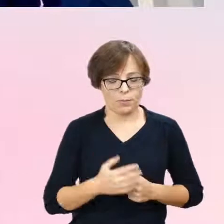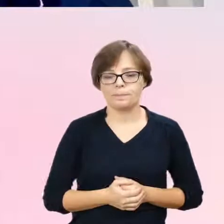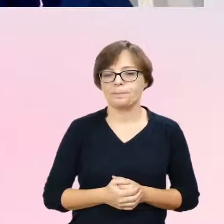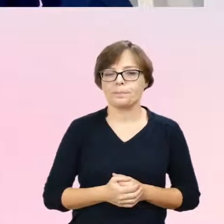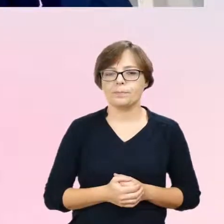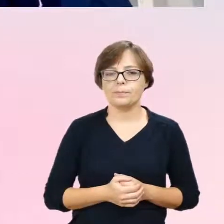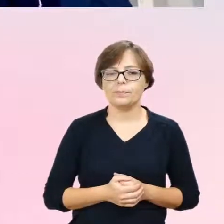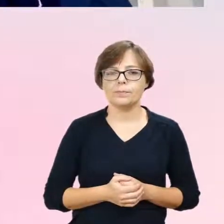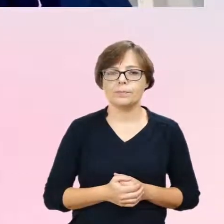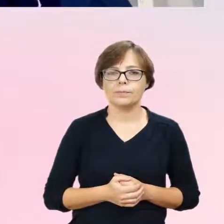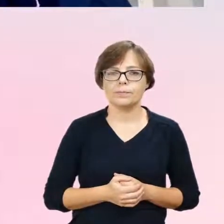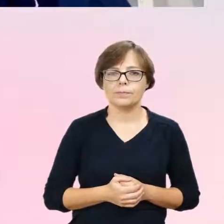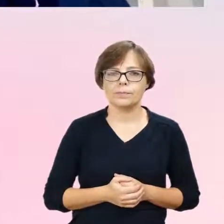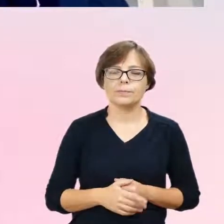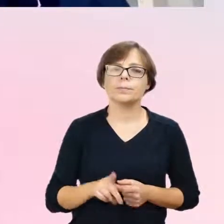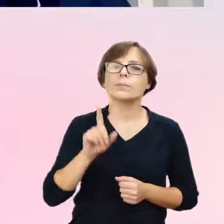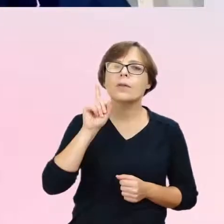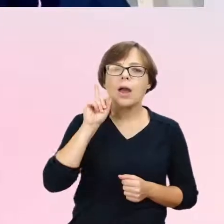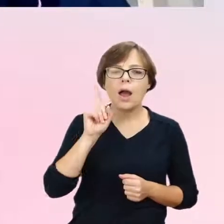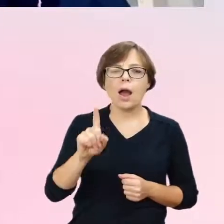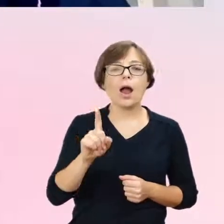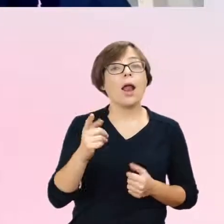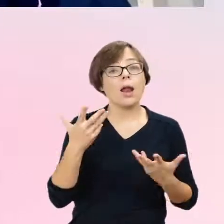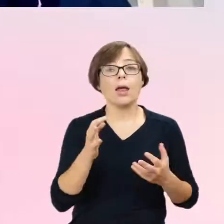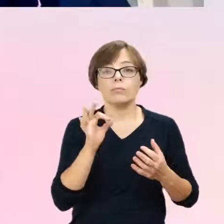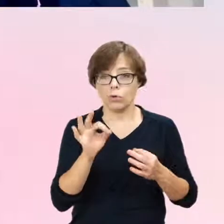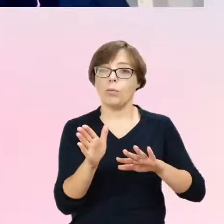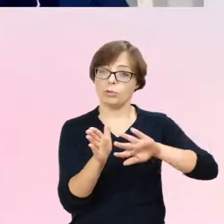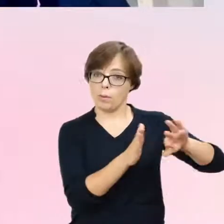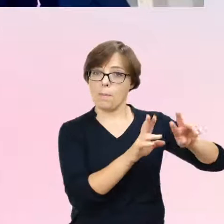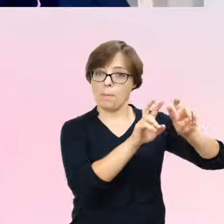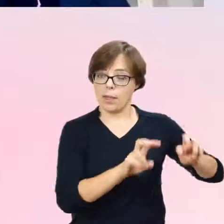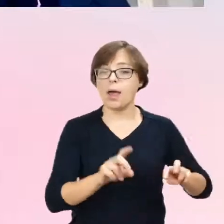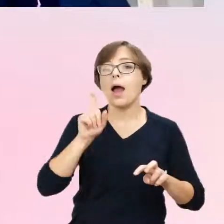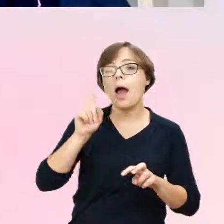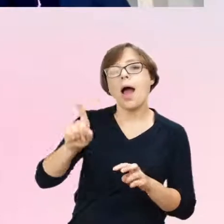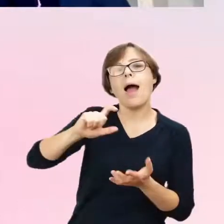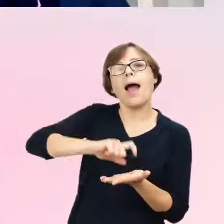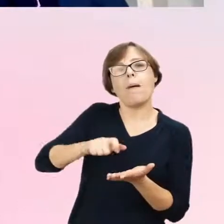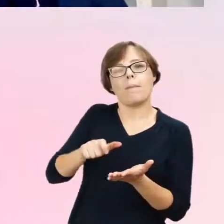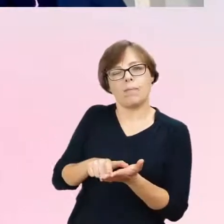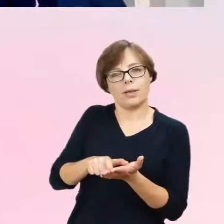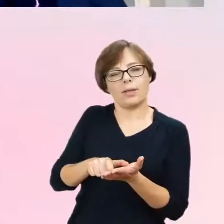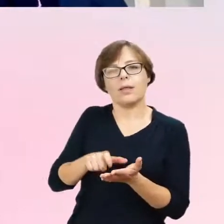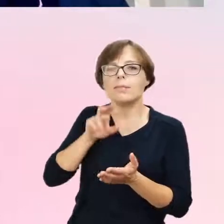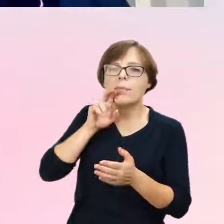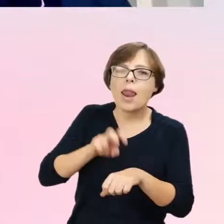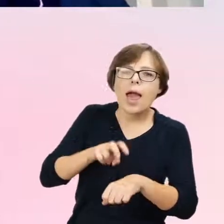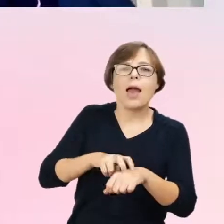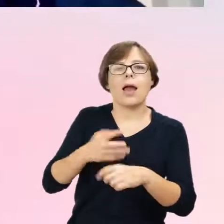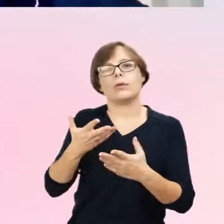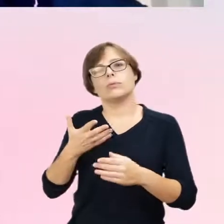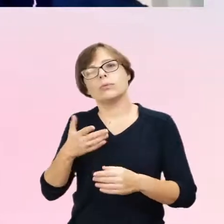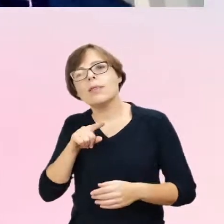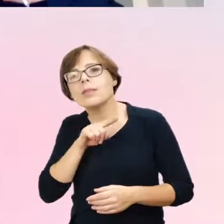Ale co mamy z kolei w gabinetach? Tutaj trochę pokazuję perspektywę terapeutów i takiego rozumienia,